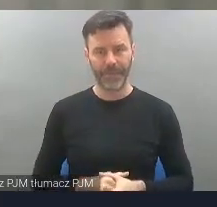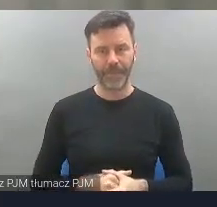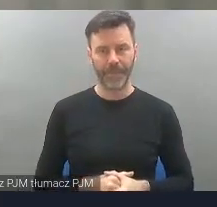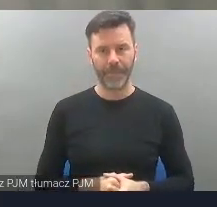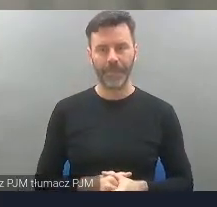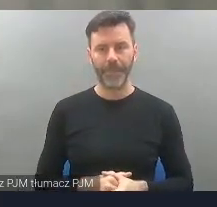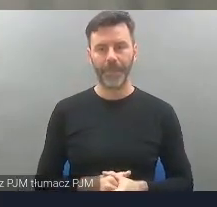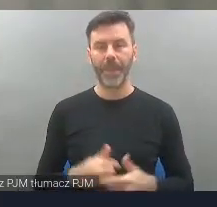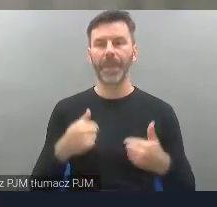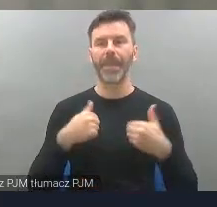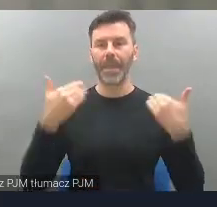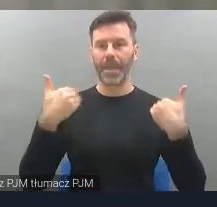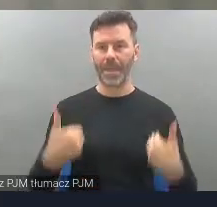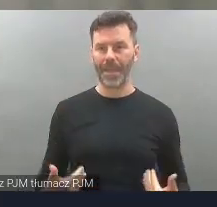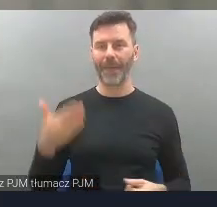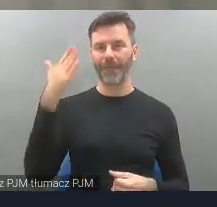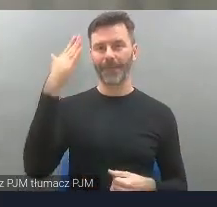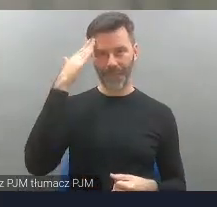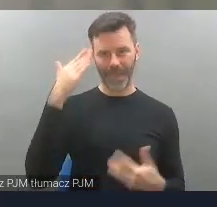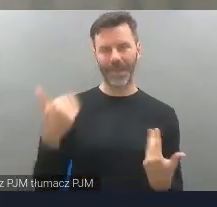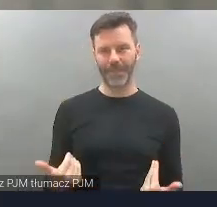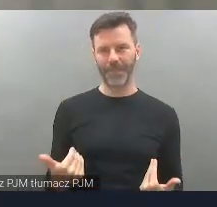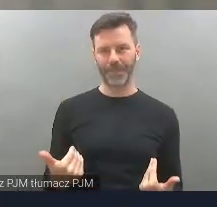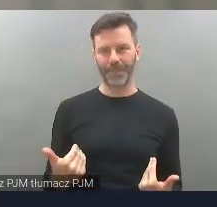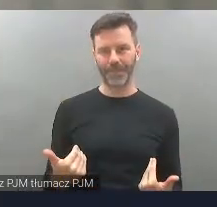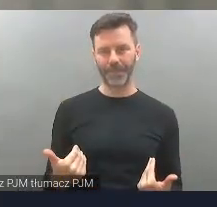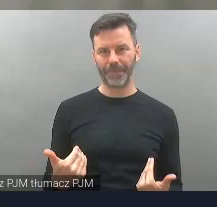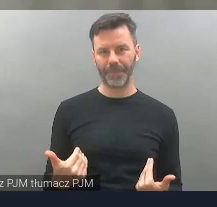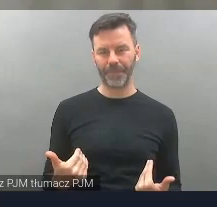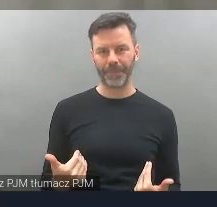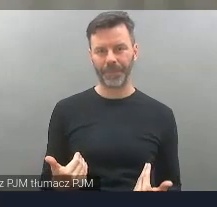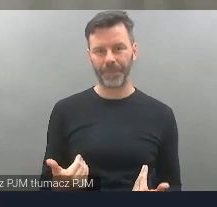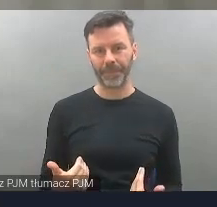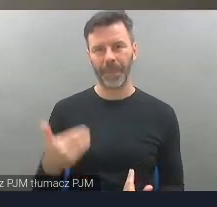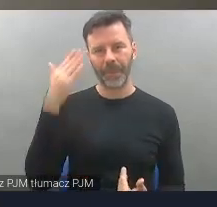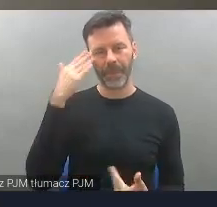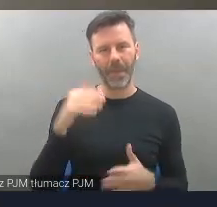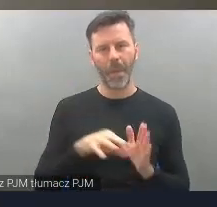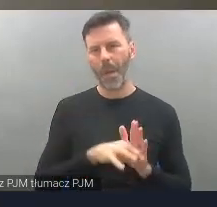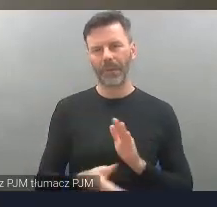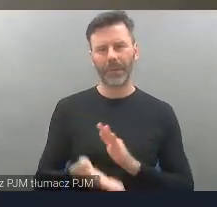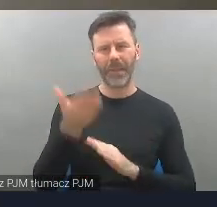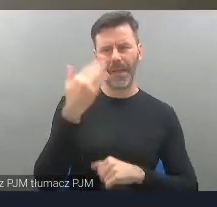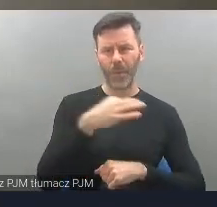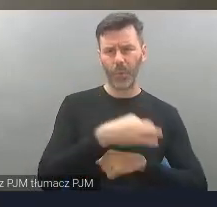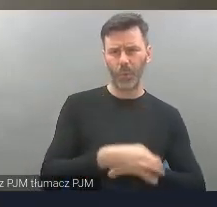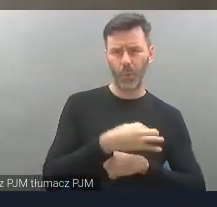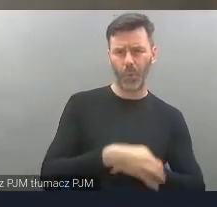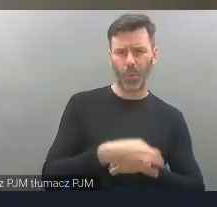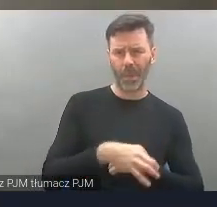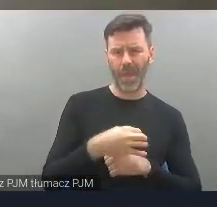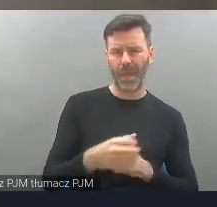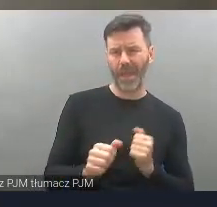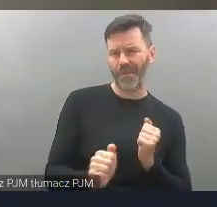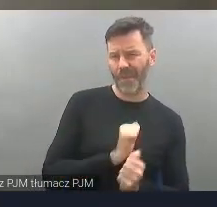osobiście wiem o tym, że gdyby nie to, że właściwie od czasów studenckich do upadłego walczyłam o to,